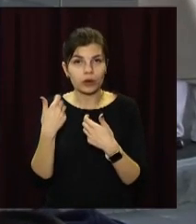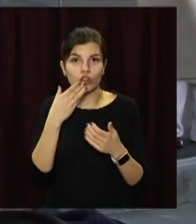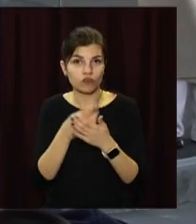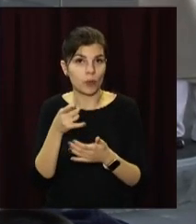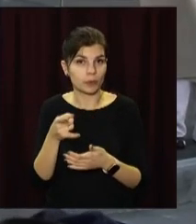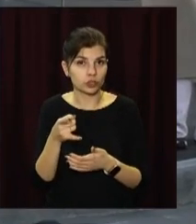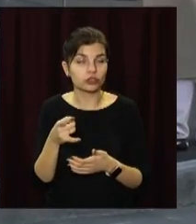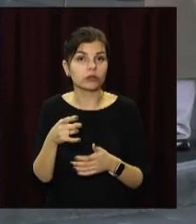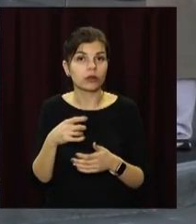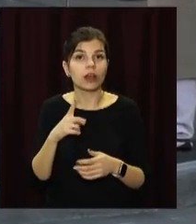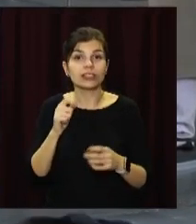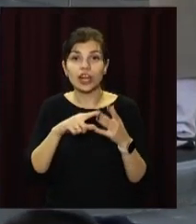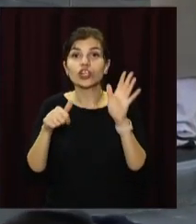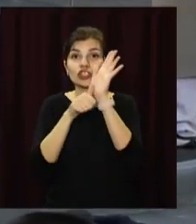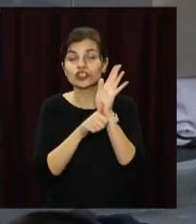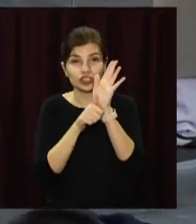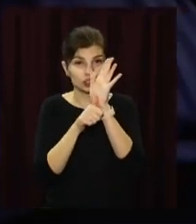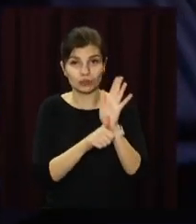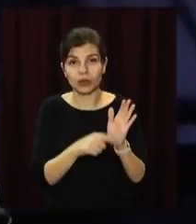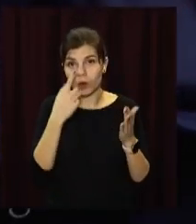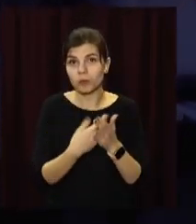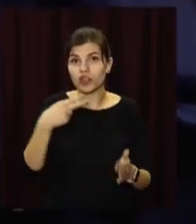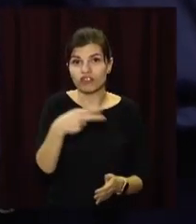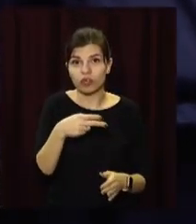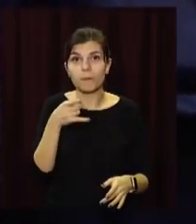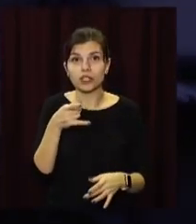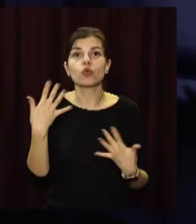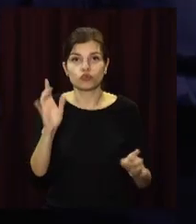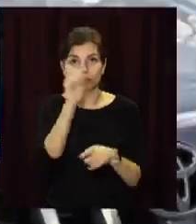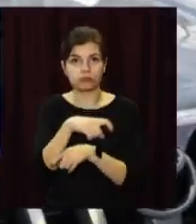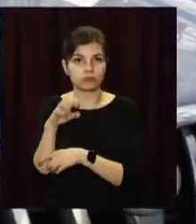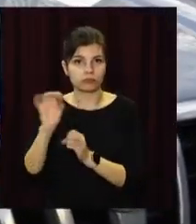За останні півроку у Дніпрі вже евакуювали понад дві тисячі автомобілів.